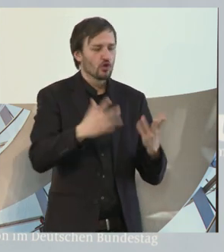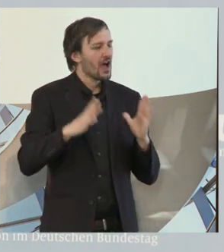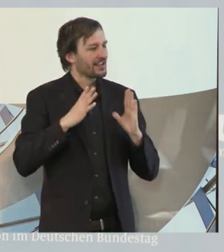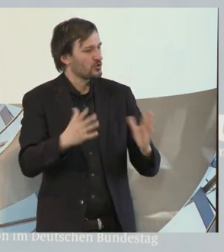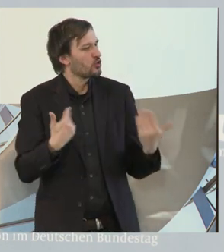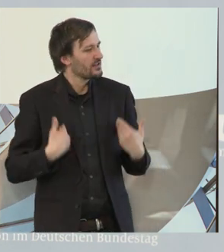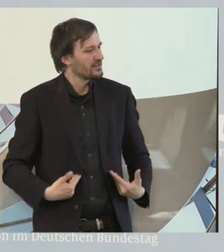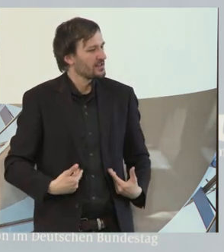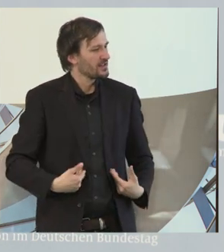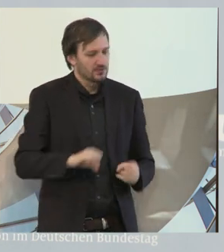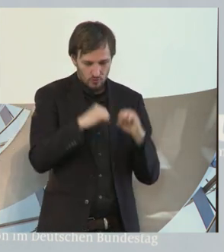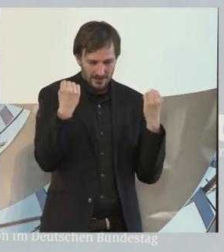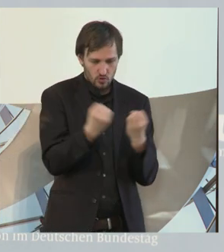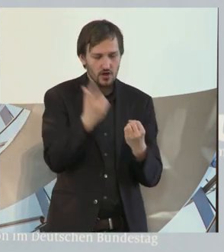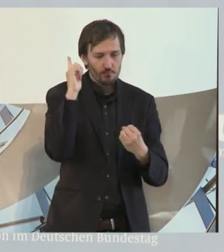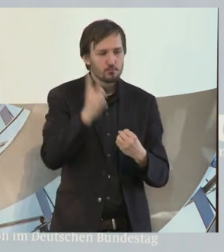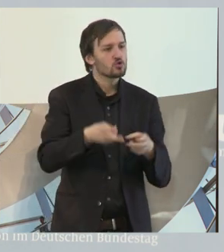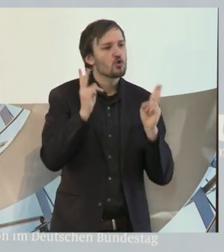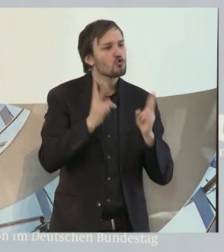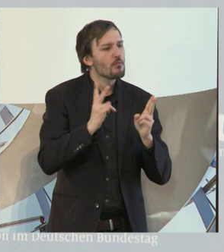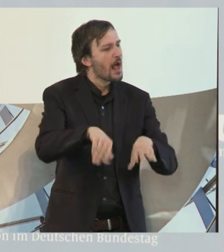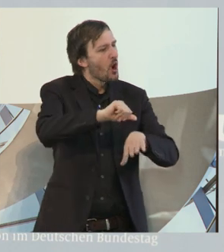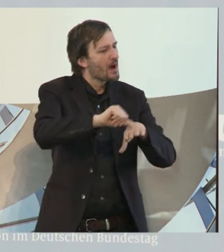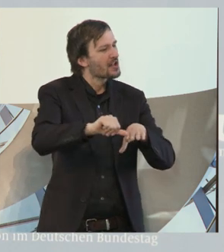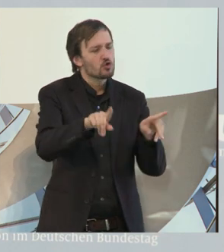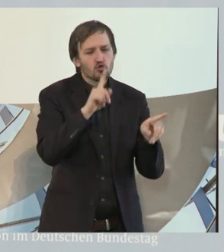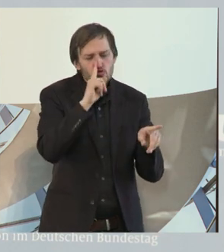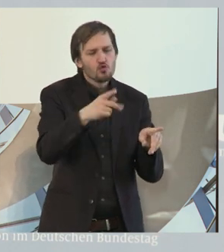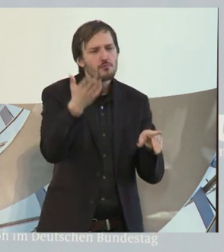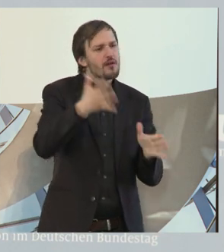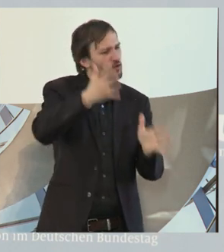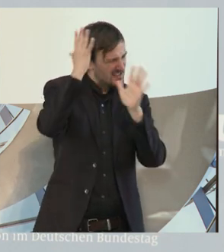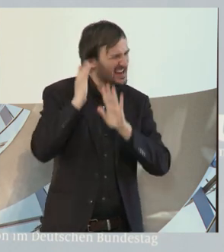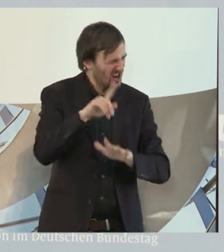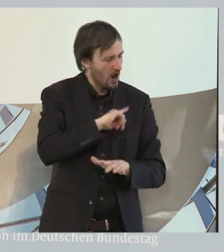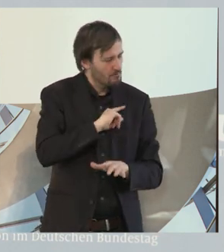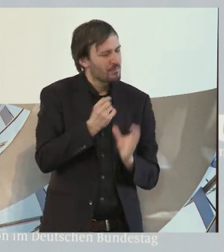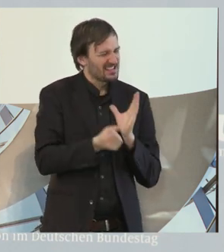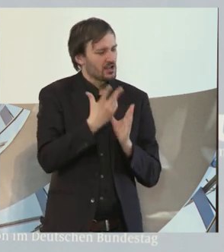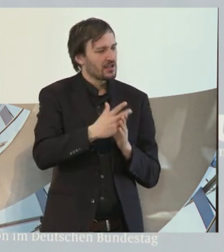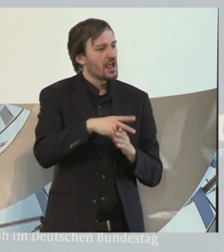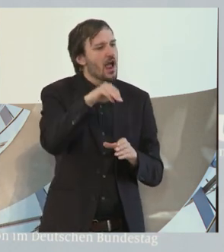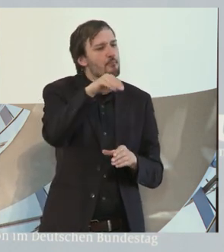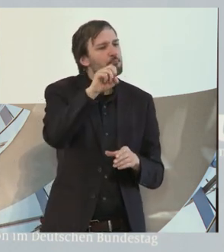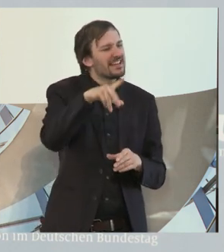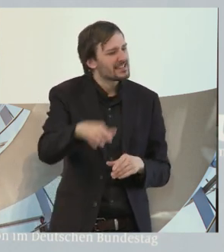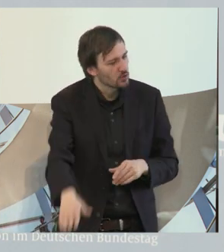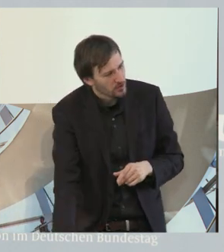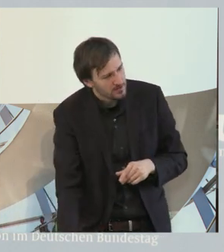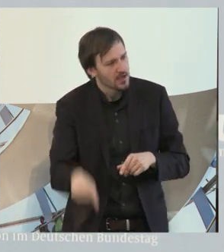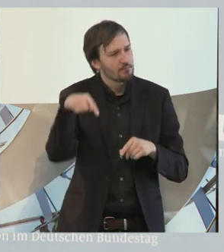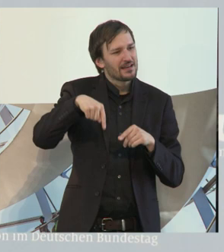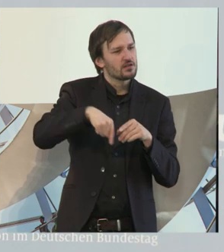unter das Messer muss für eine ganz normale Meniskusoperation, wie das mir vor zehn Jahren passiert ist. Und da stellen Sie plötzlich fest,